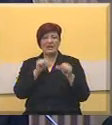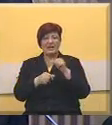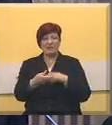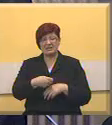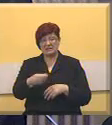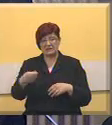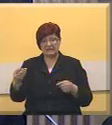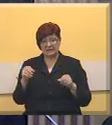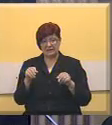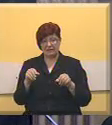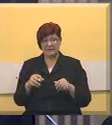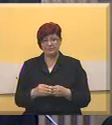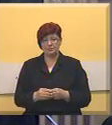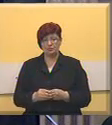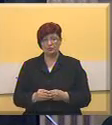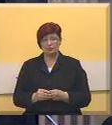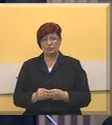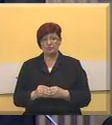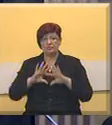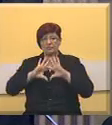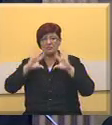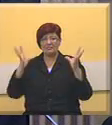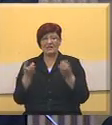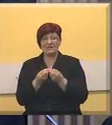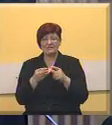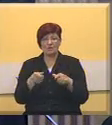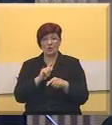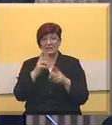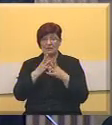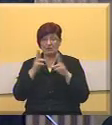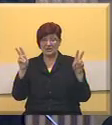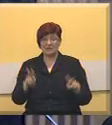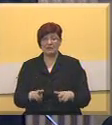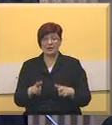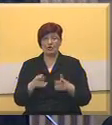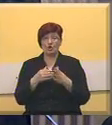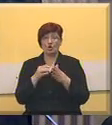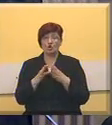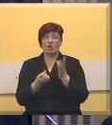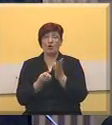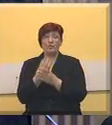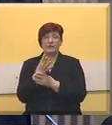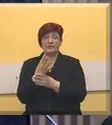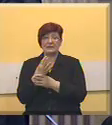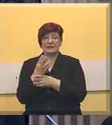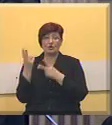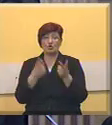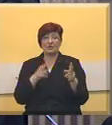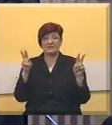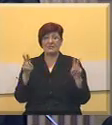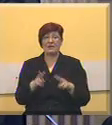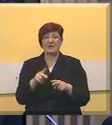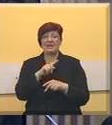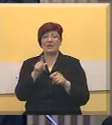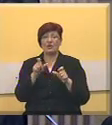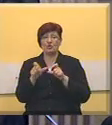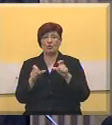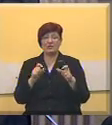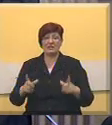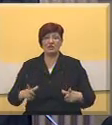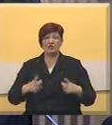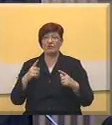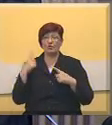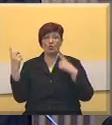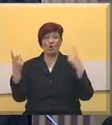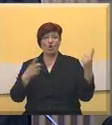sredstava. Sve to ne samo da smanjuje troškovi proizvodnje, nego doprinusi smanjenju negativnog utjecaja na životnu